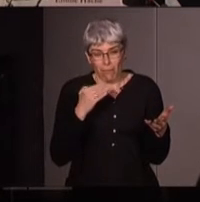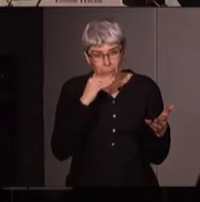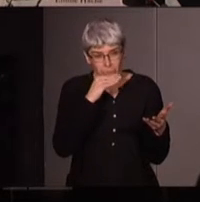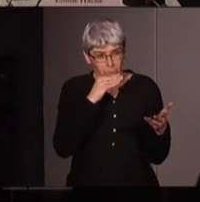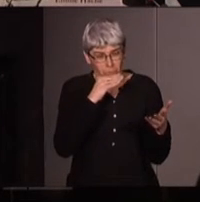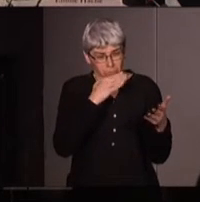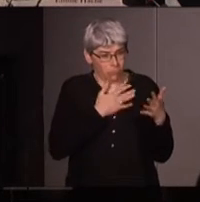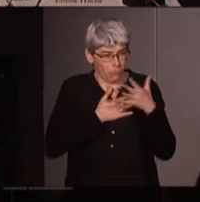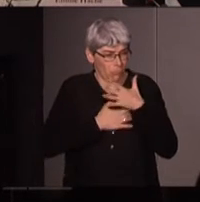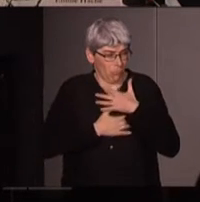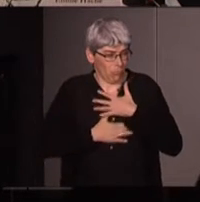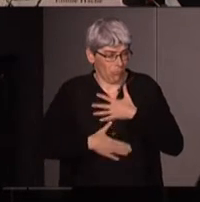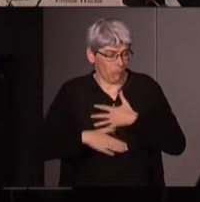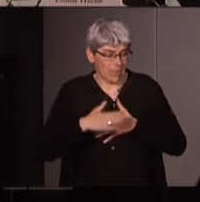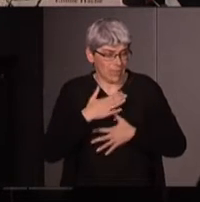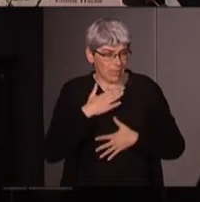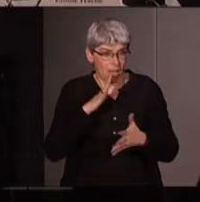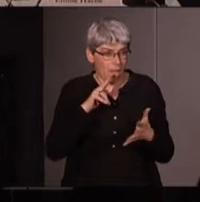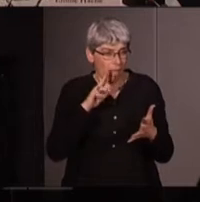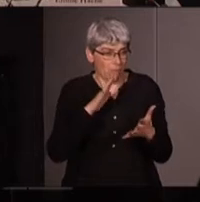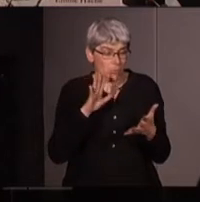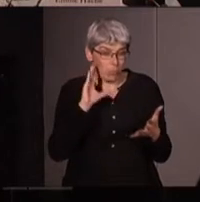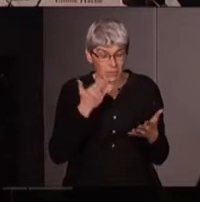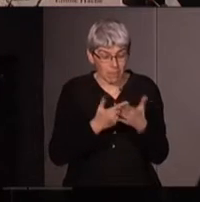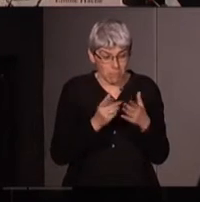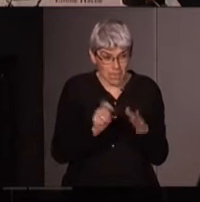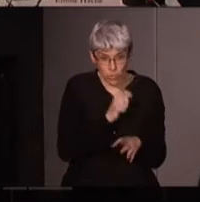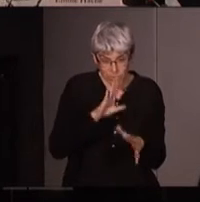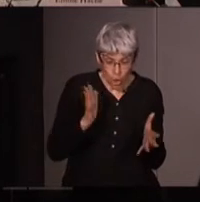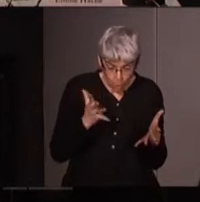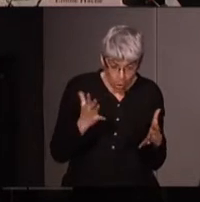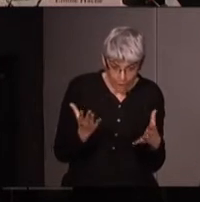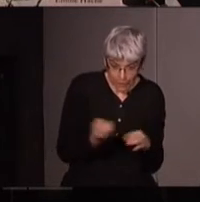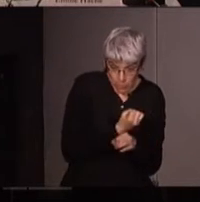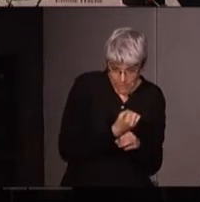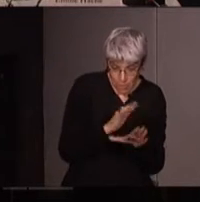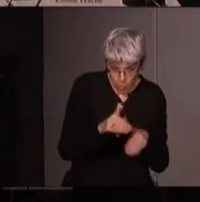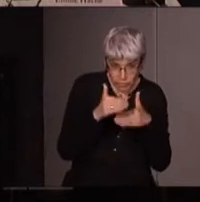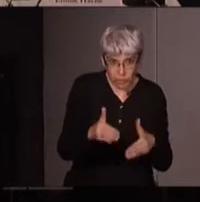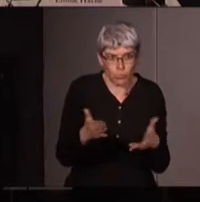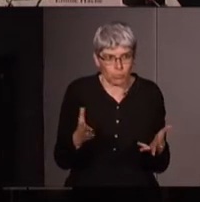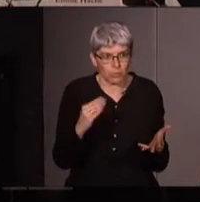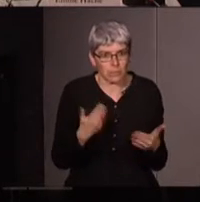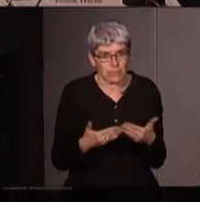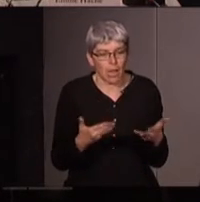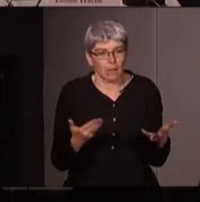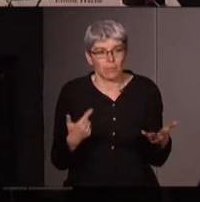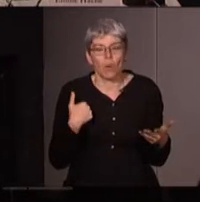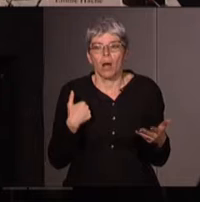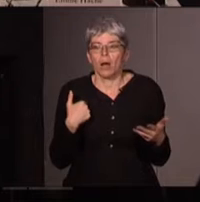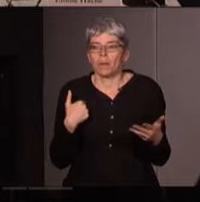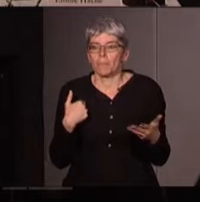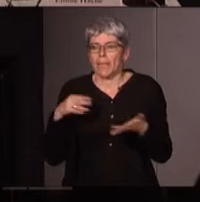évident que ça pourrait avoir lieu moi c'est un peu dans ce sens là que je voulais ramener quand